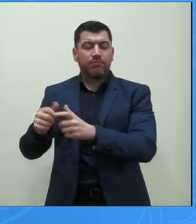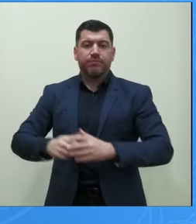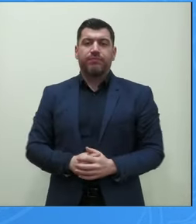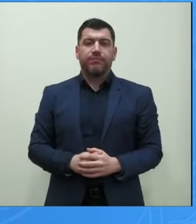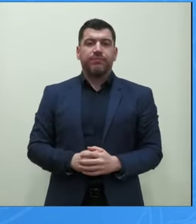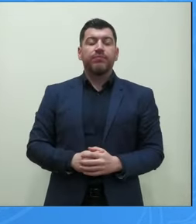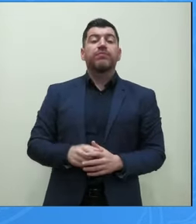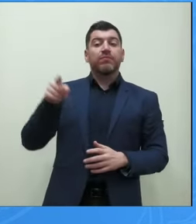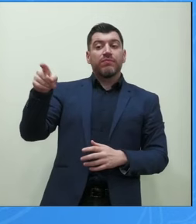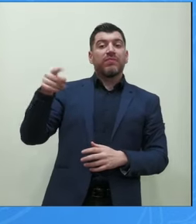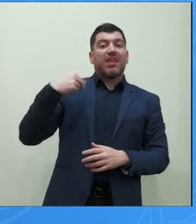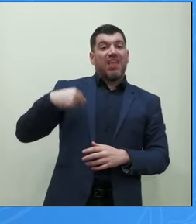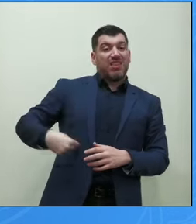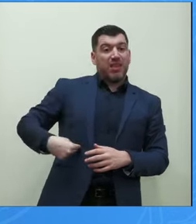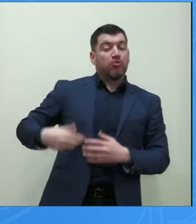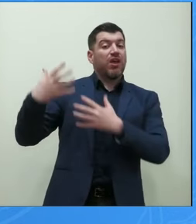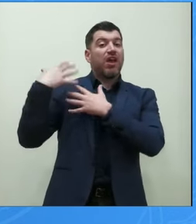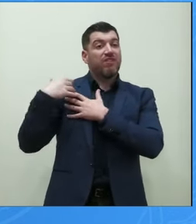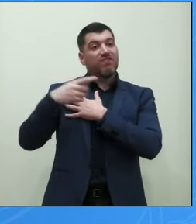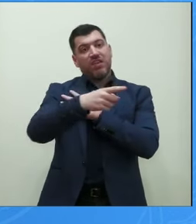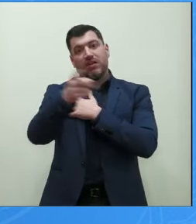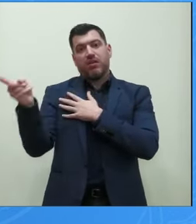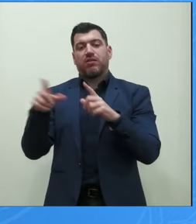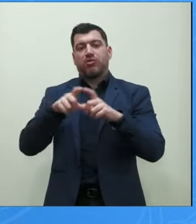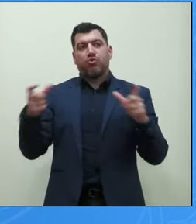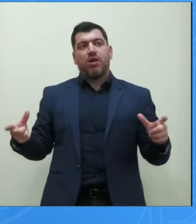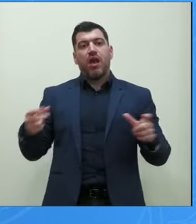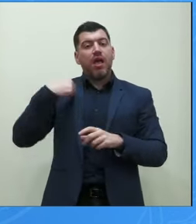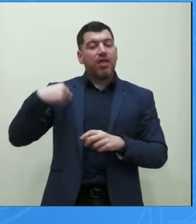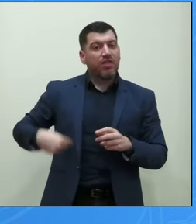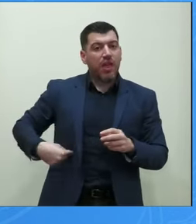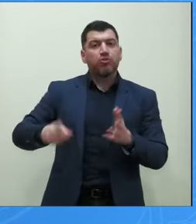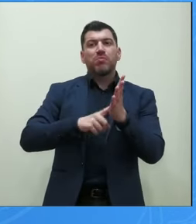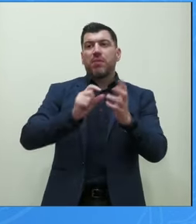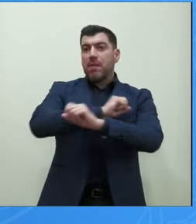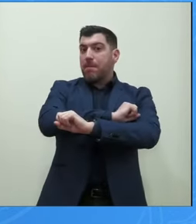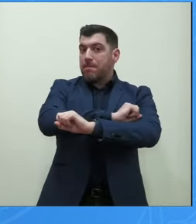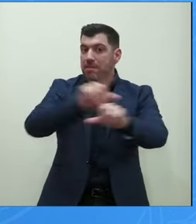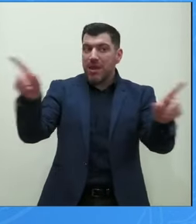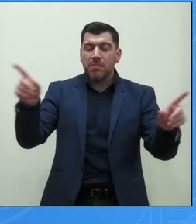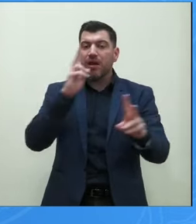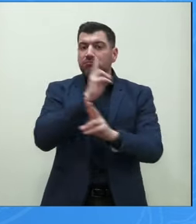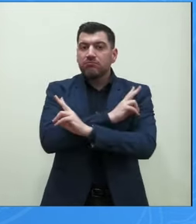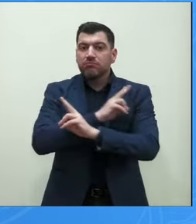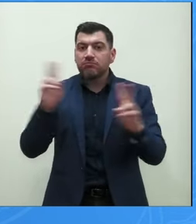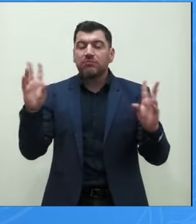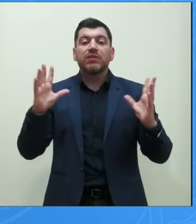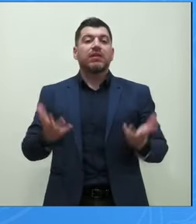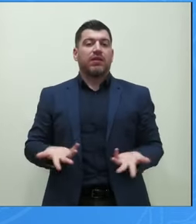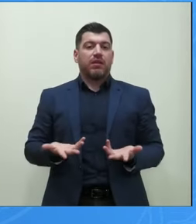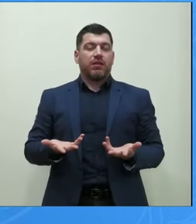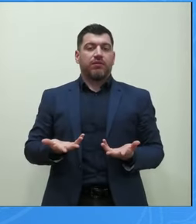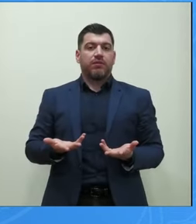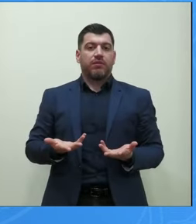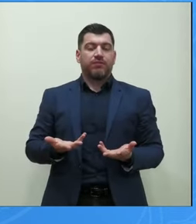του Δήμου τα σχολεία και ο Δήμος πρέπει να δώσει σαφές μήνυμα ότι δεν μπορεί να περάσει η καταστολή